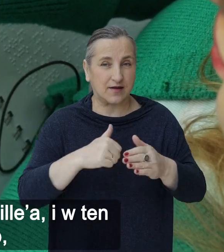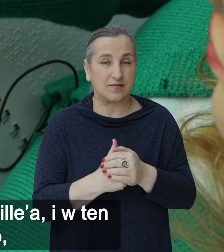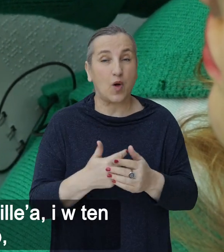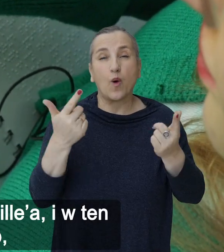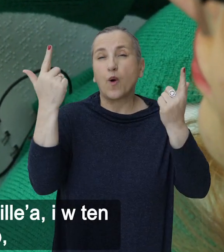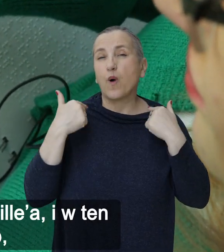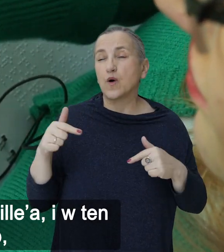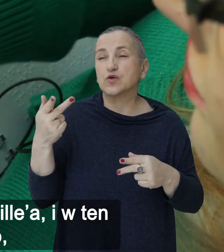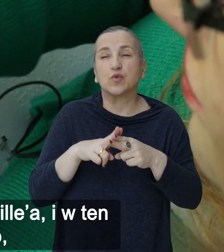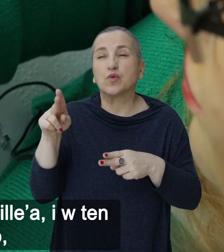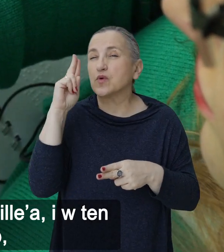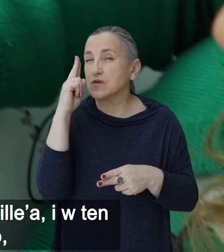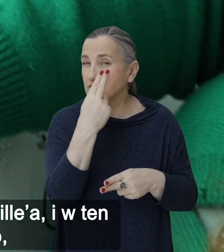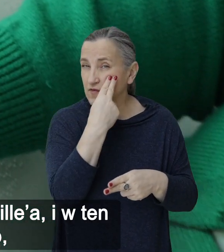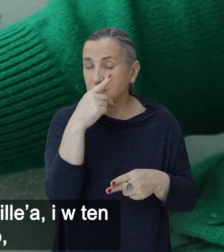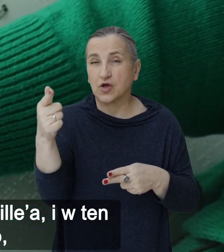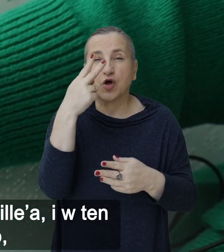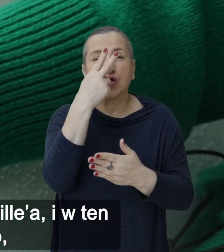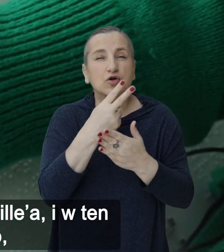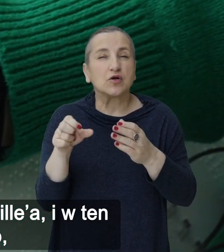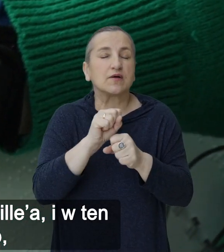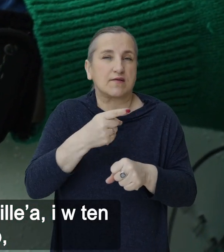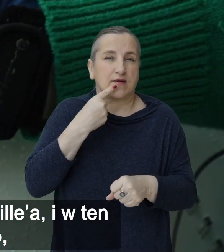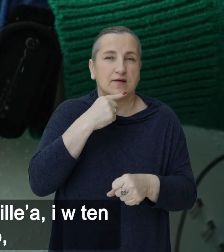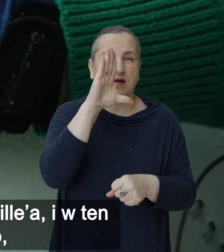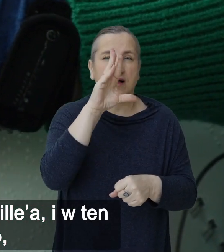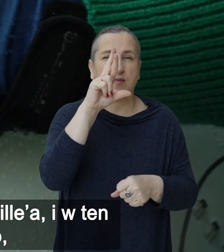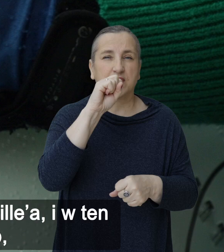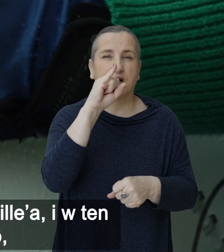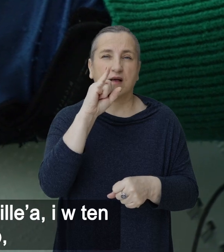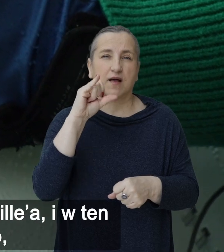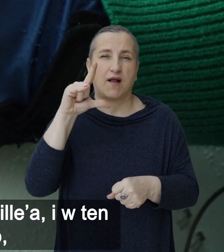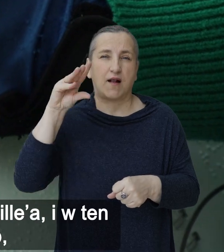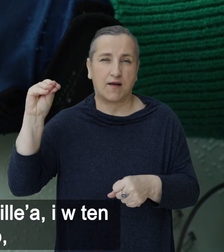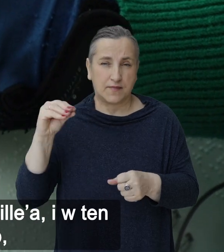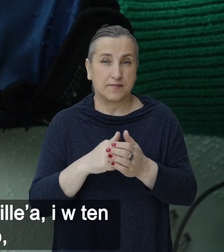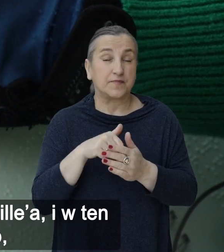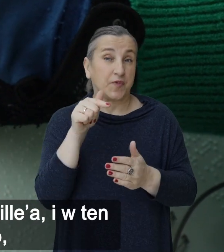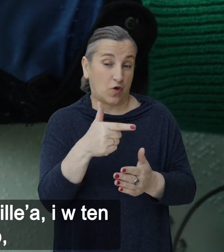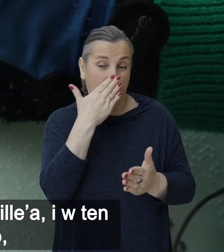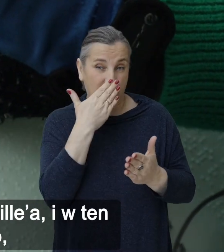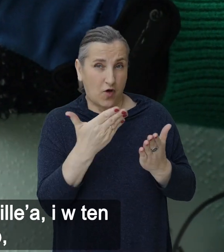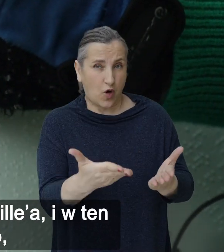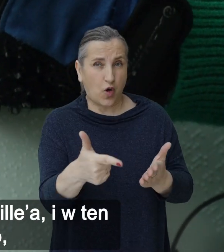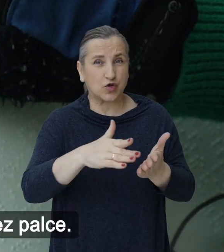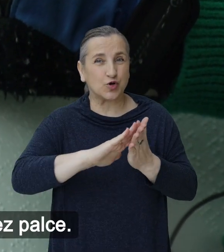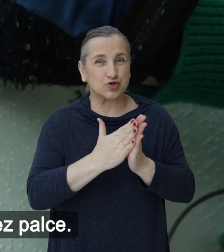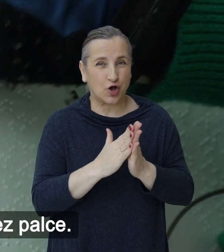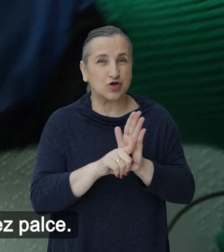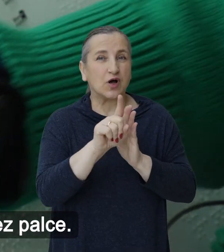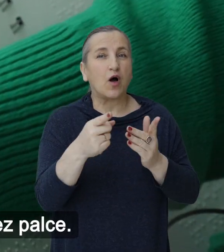nie widzą, czytają językiem Braille'a i w ten sposób wygląda książka dla osób,